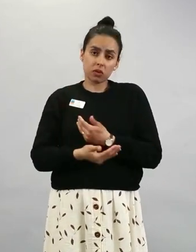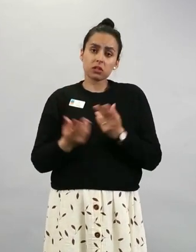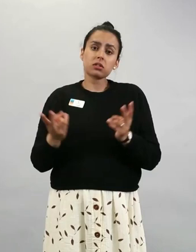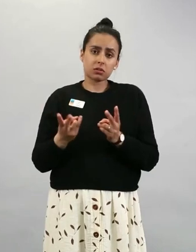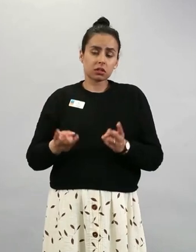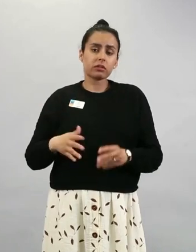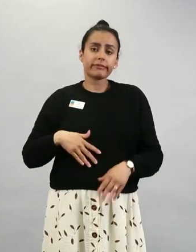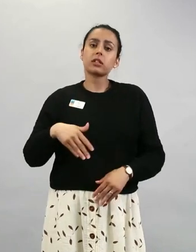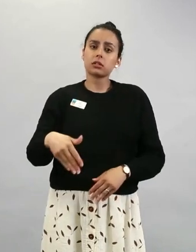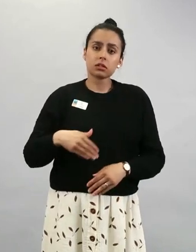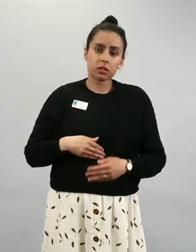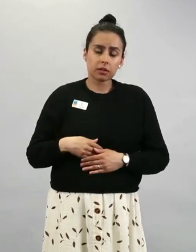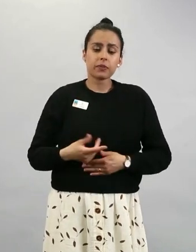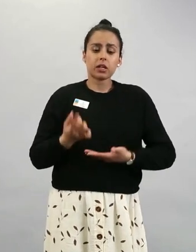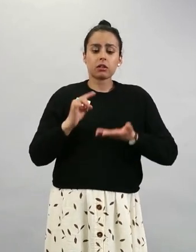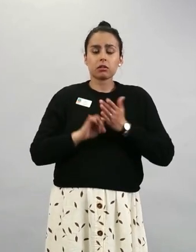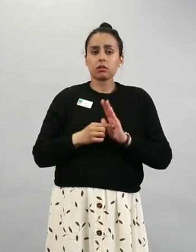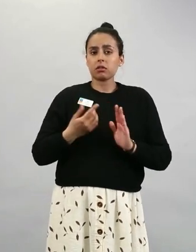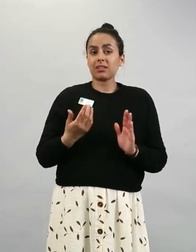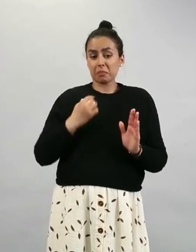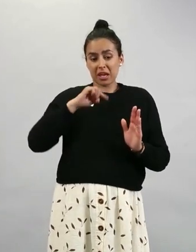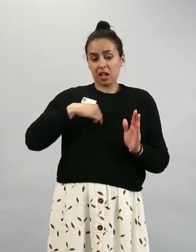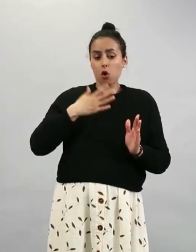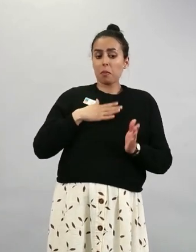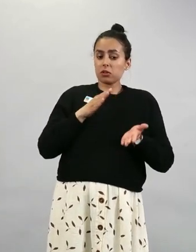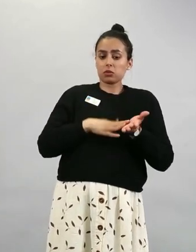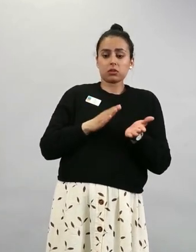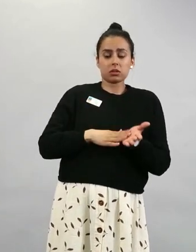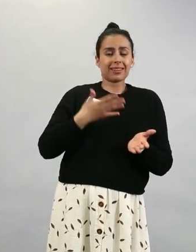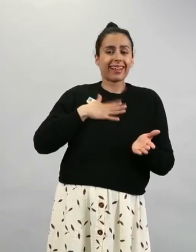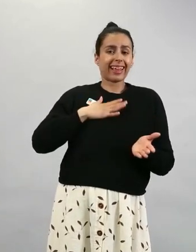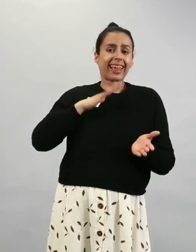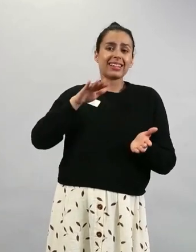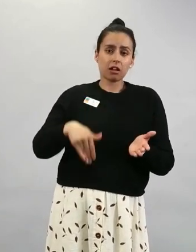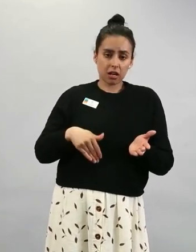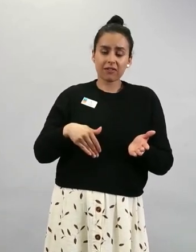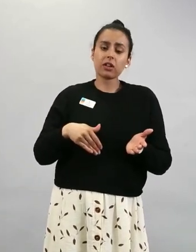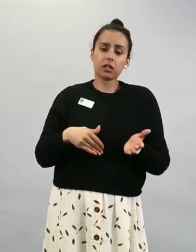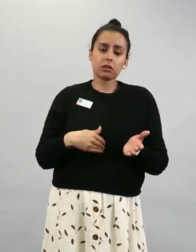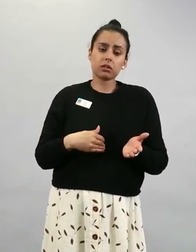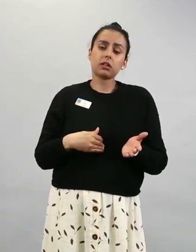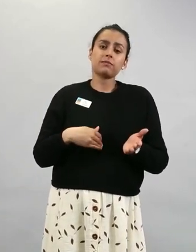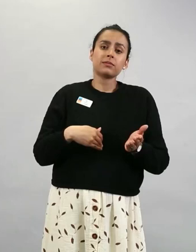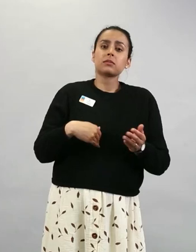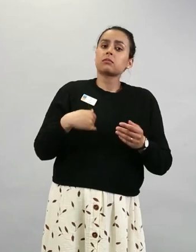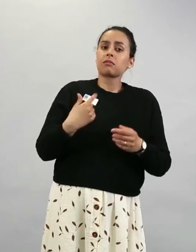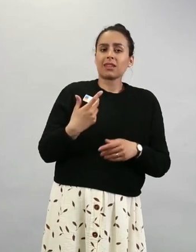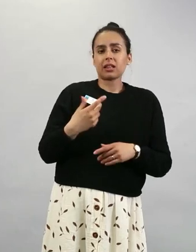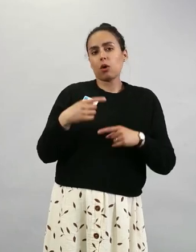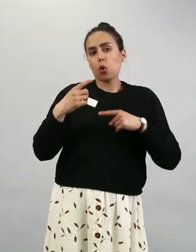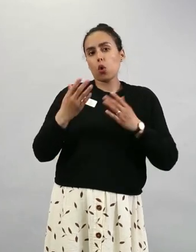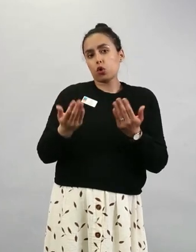ei tarvitse pitää mitään varoaikaa siinä rokotuksen ja raskaustoiveen välillä.